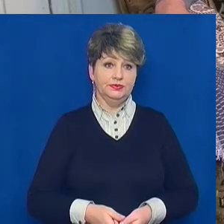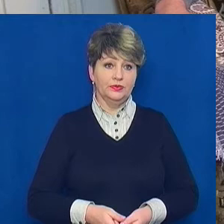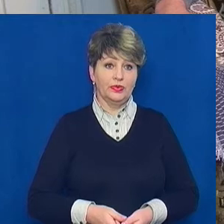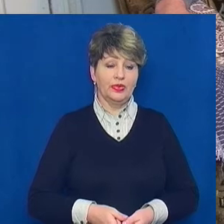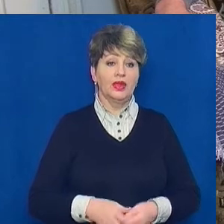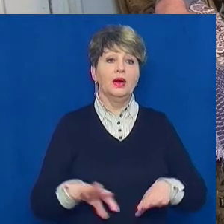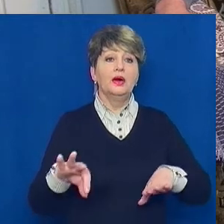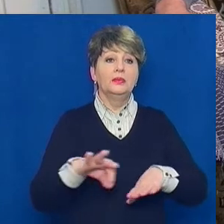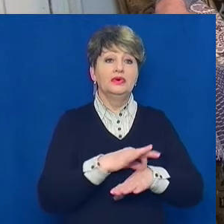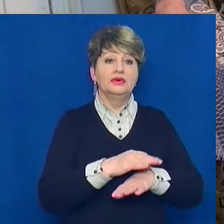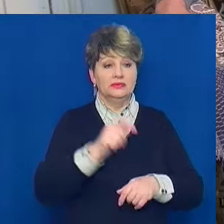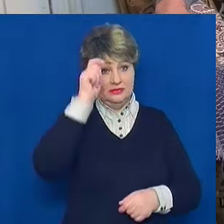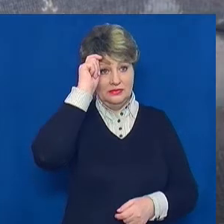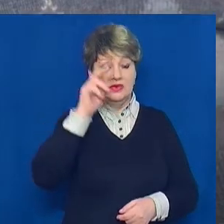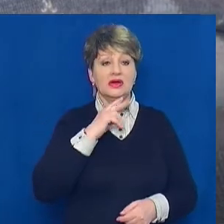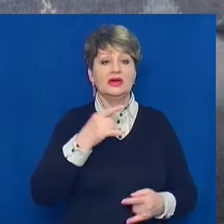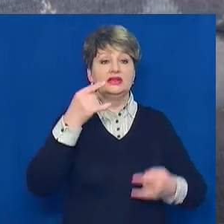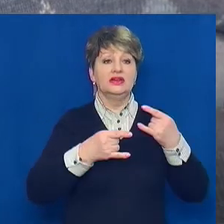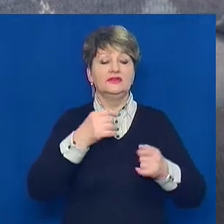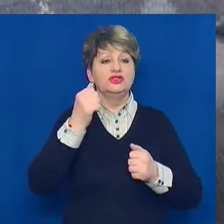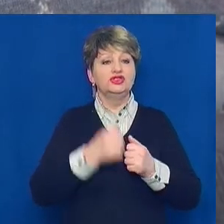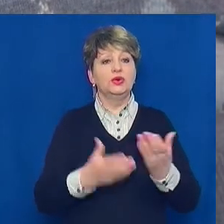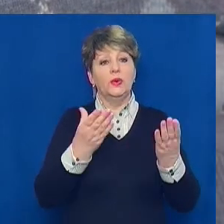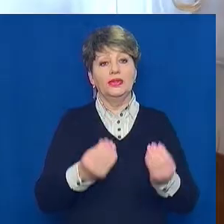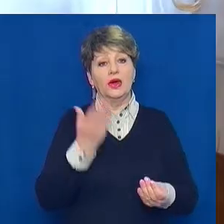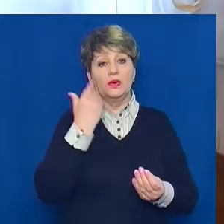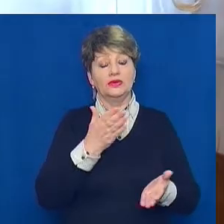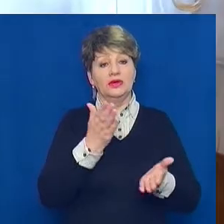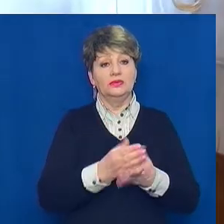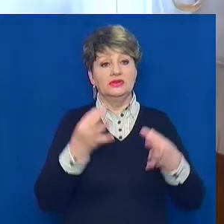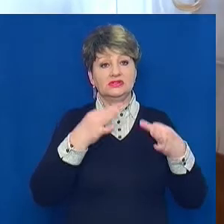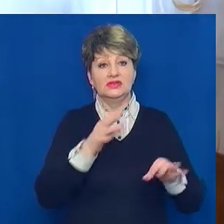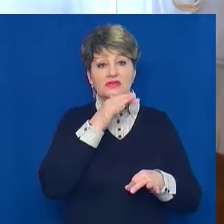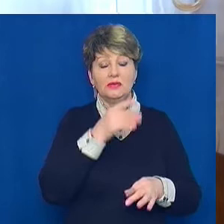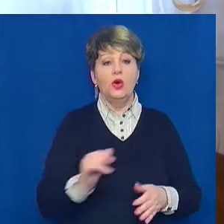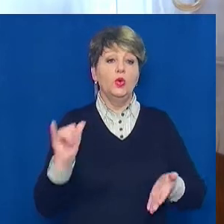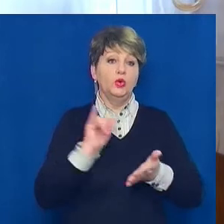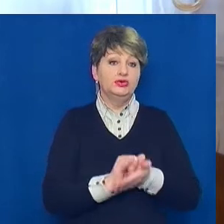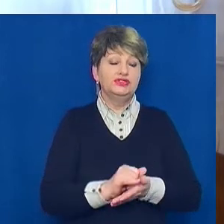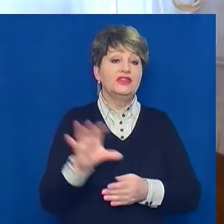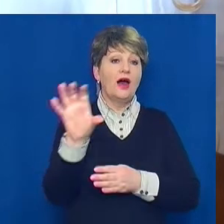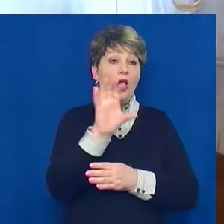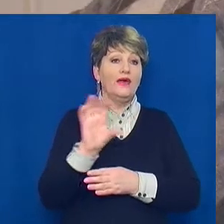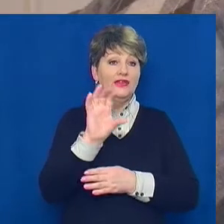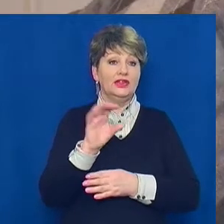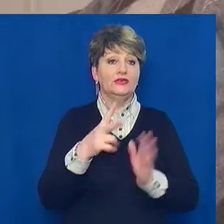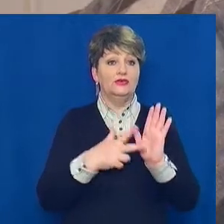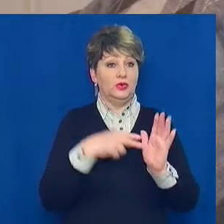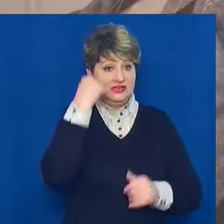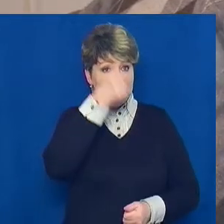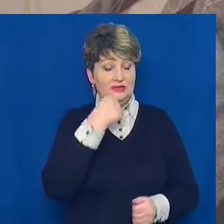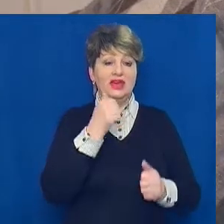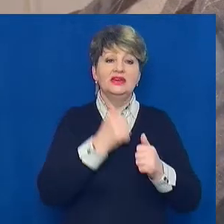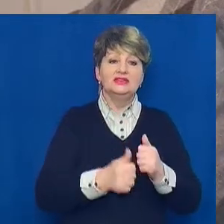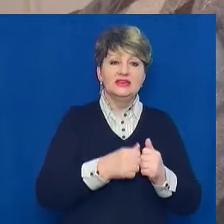Подружжя у колічних телевізор переглядають щодня, коли мають вільний час. Встановили супутникову антенну вісім років тому. Часто дивляться